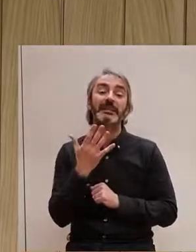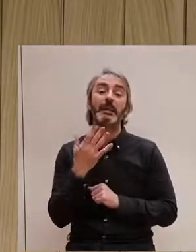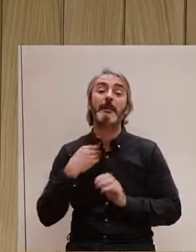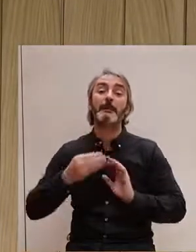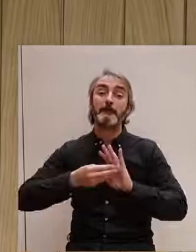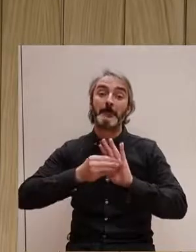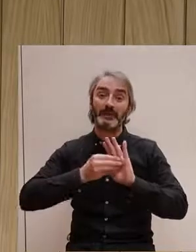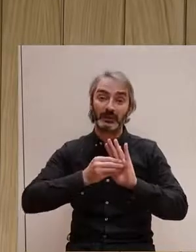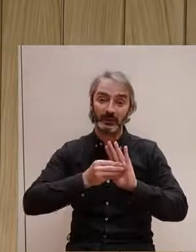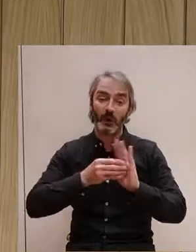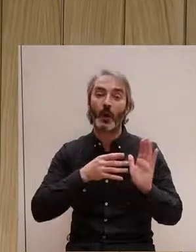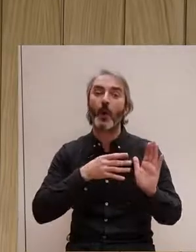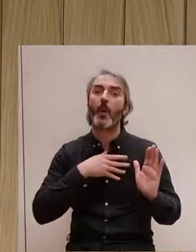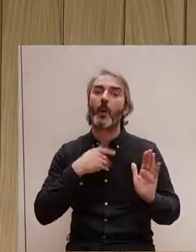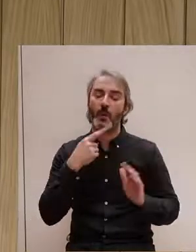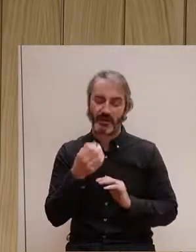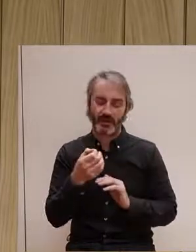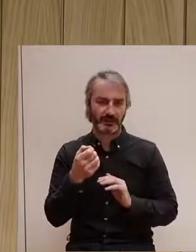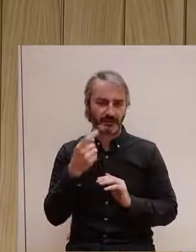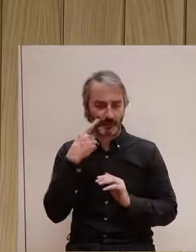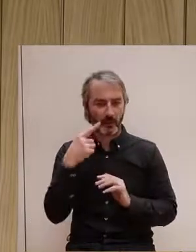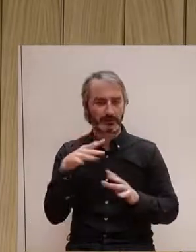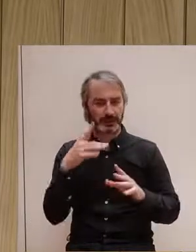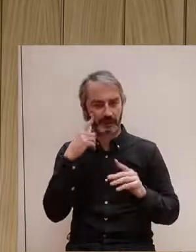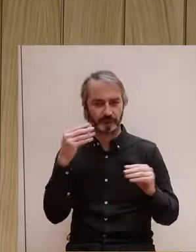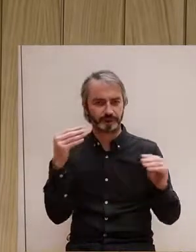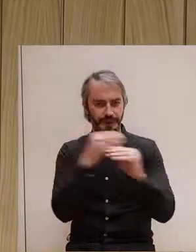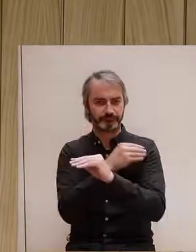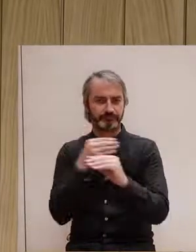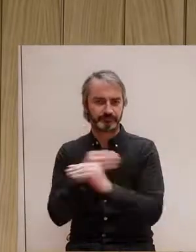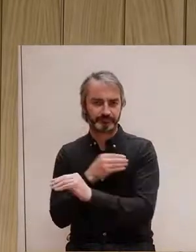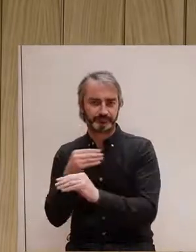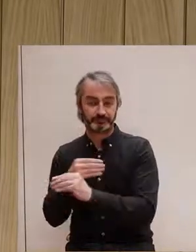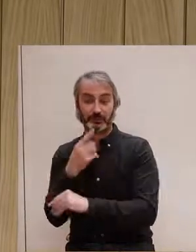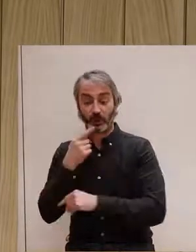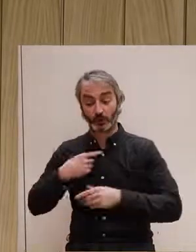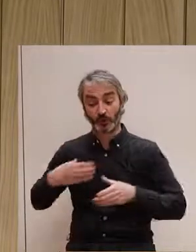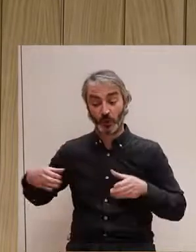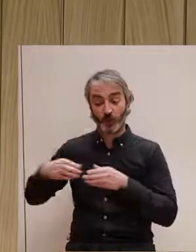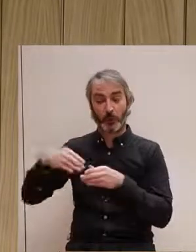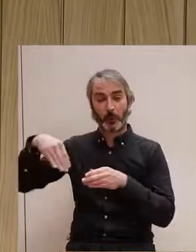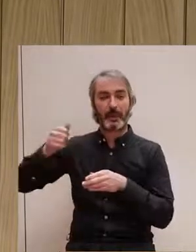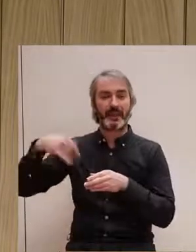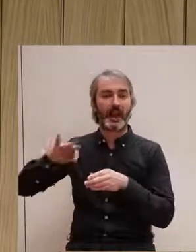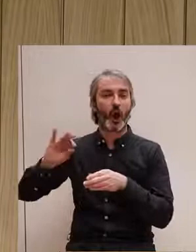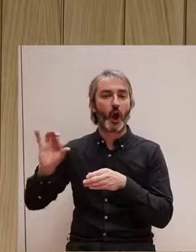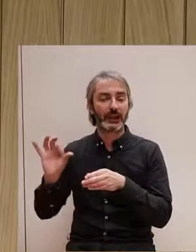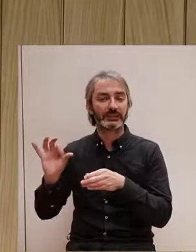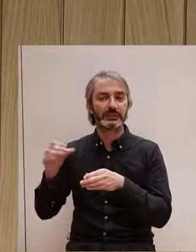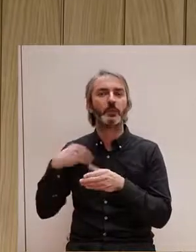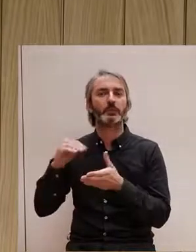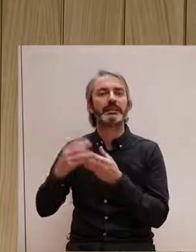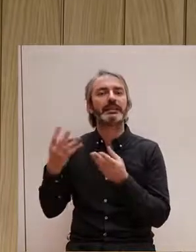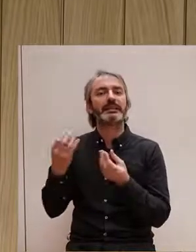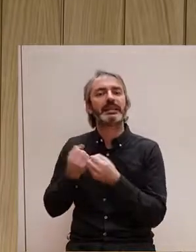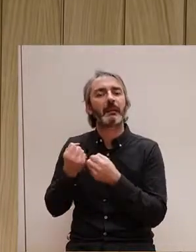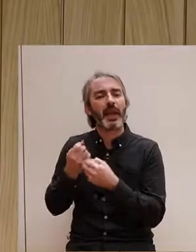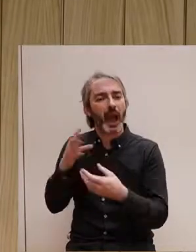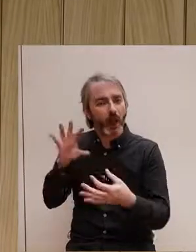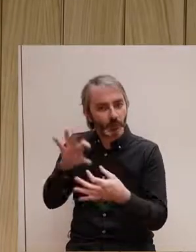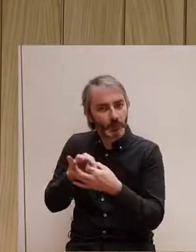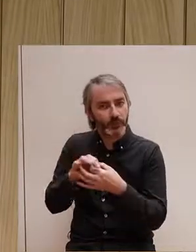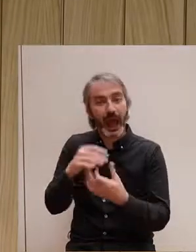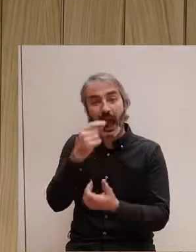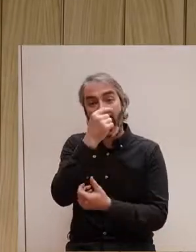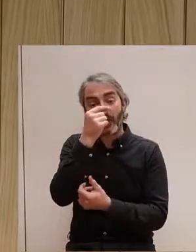cosa on es veu molt aquesta diferència, no? Nosaltres també, com a mandràgores, que treballem molt amb adolescents, no? I creiem que l'adolescència és una